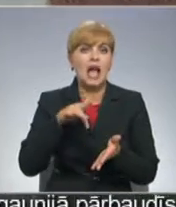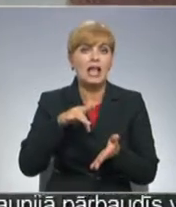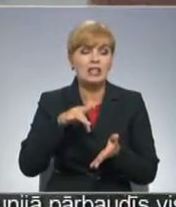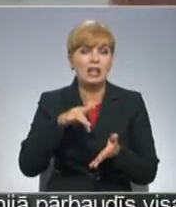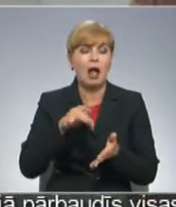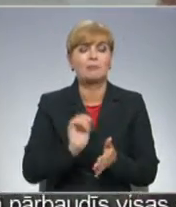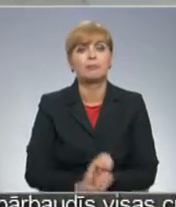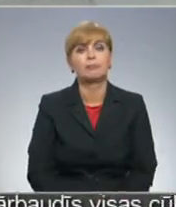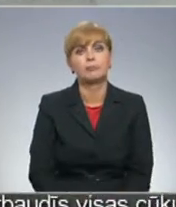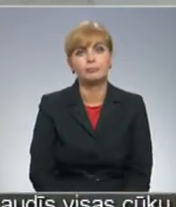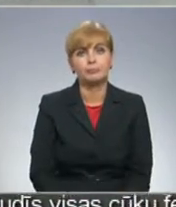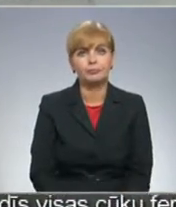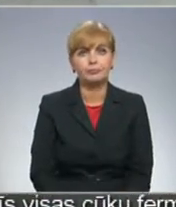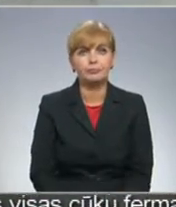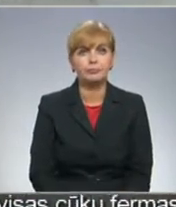Baumana Kalvas Krumiņš Vidzemes televīzija.